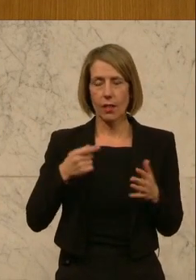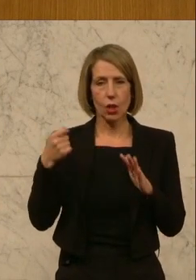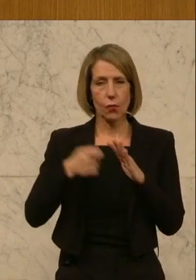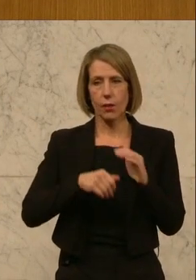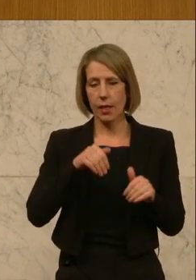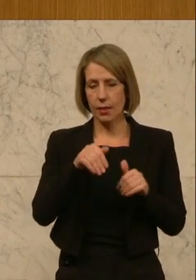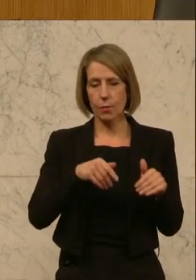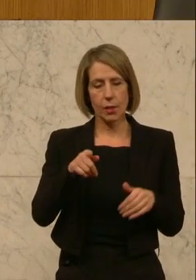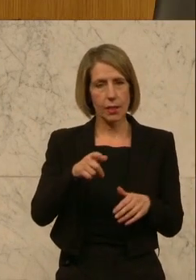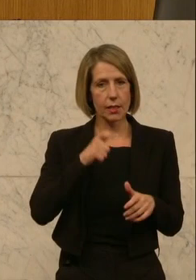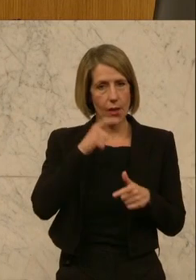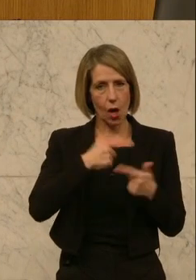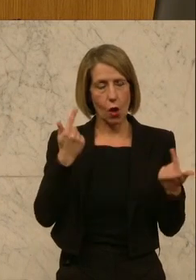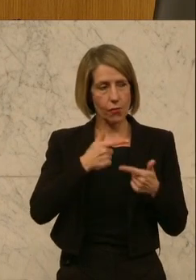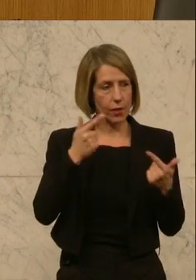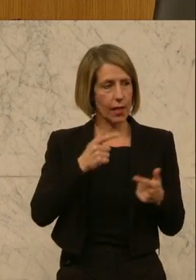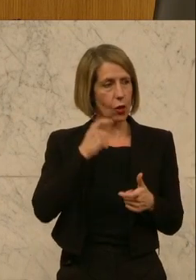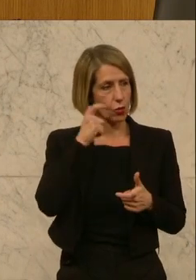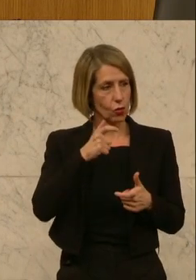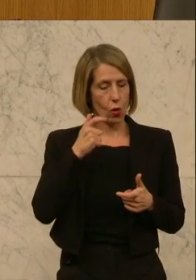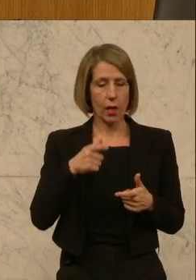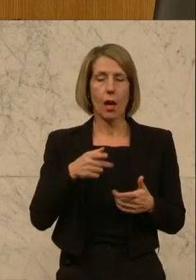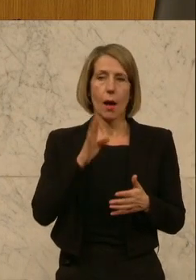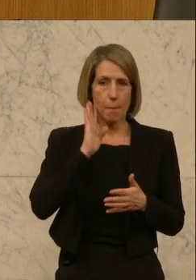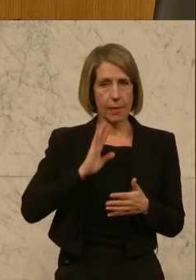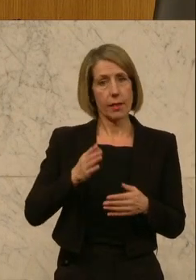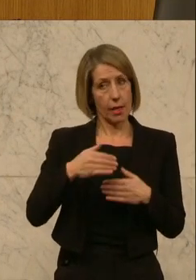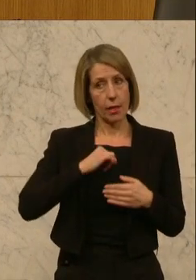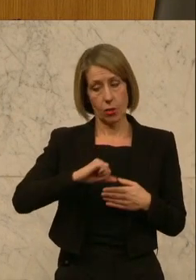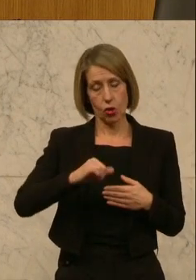Aufklärung sorgen und ich möchte Sie darüber suchen, dies möglichst zeitnah zu tun.